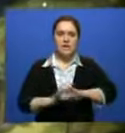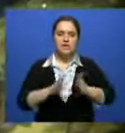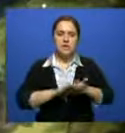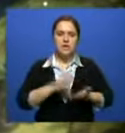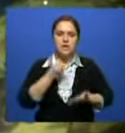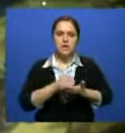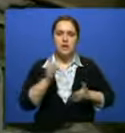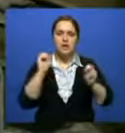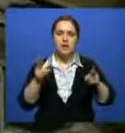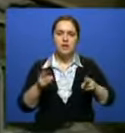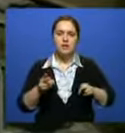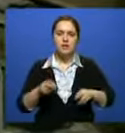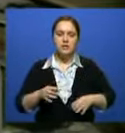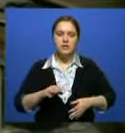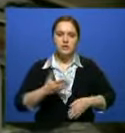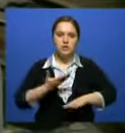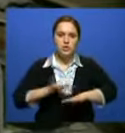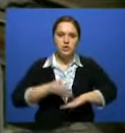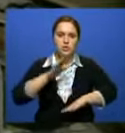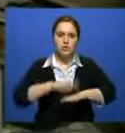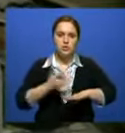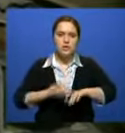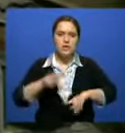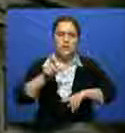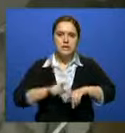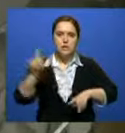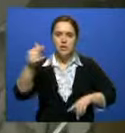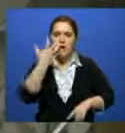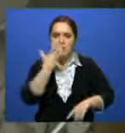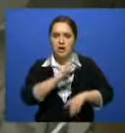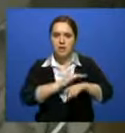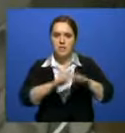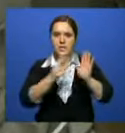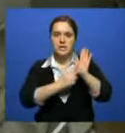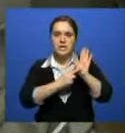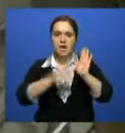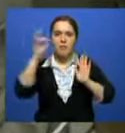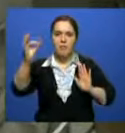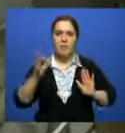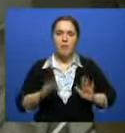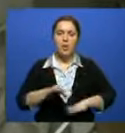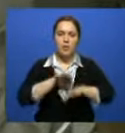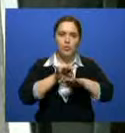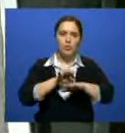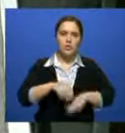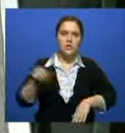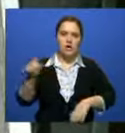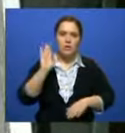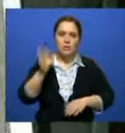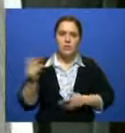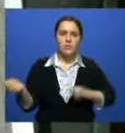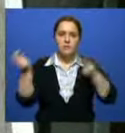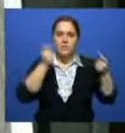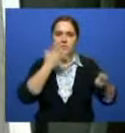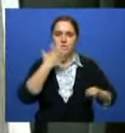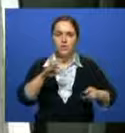Их состояние оценивается как крайне тяжелое. У них обгорело до 70% поверхности тела. Возможно, больных перевезут в ожоговый центр